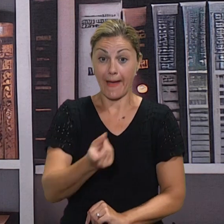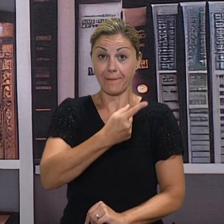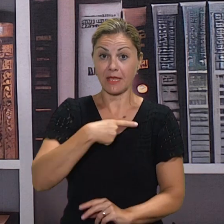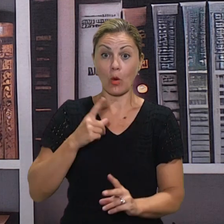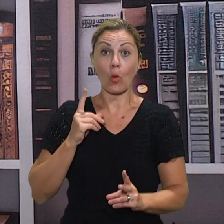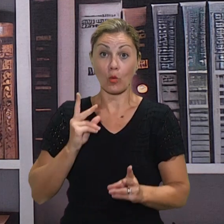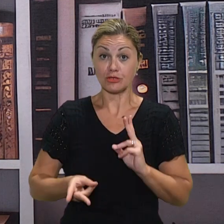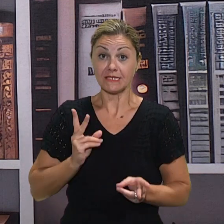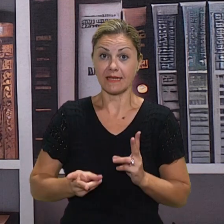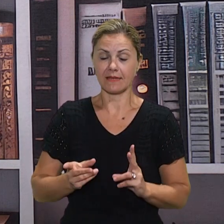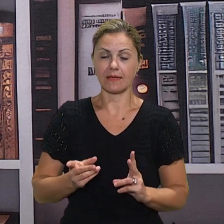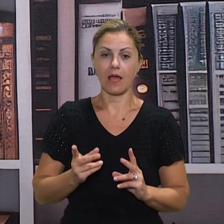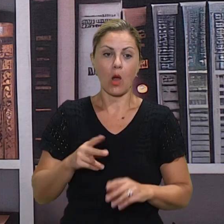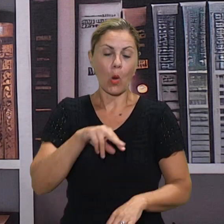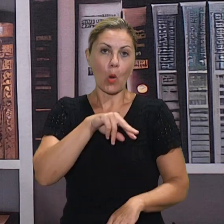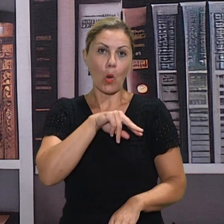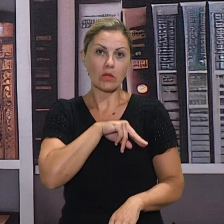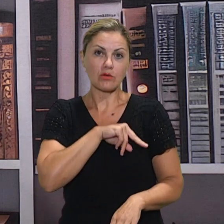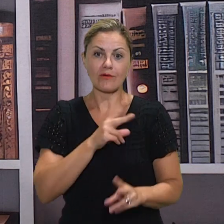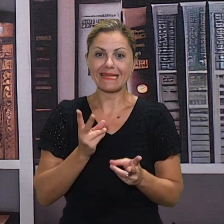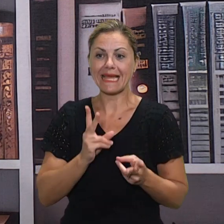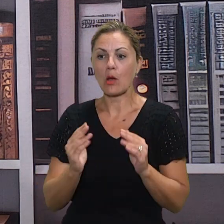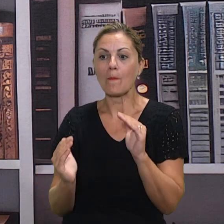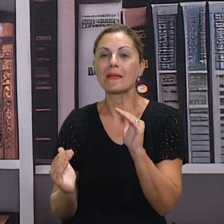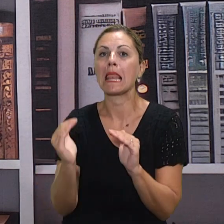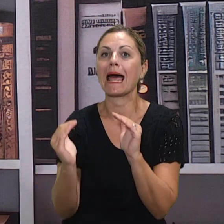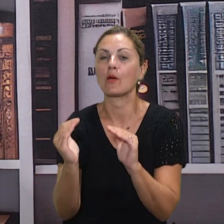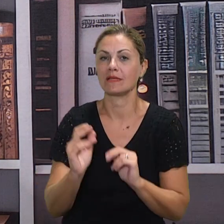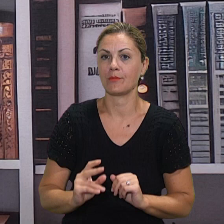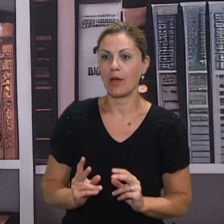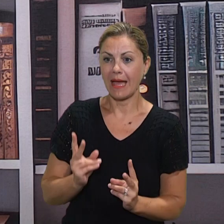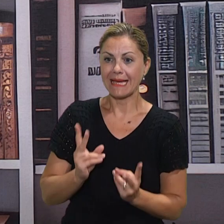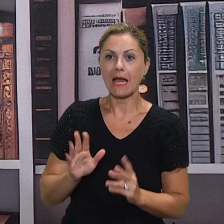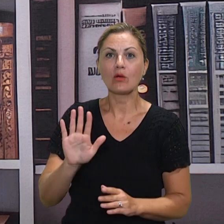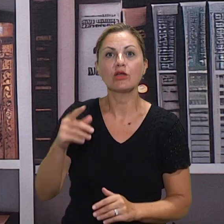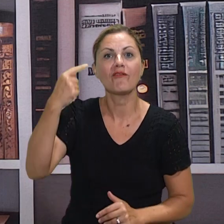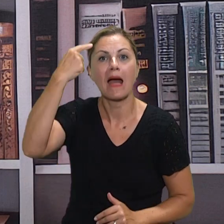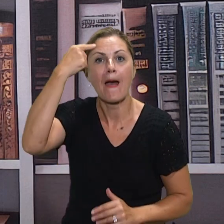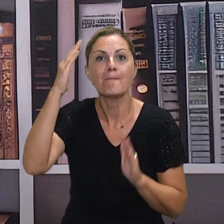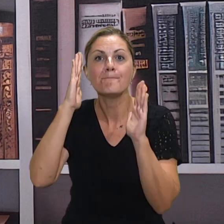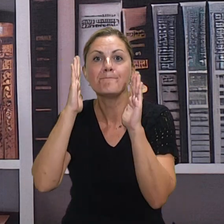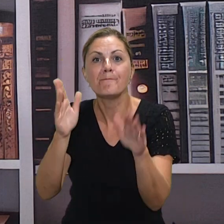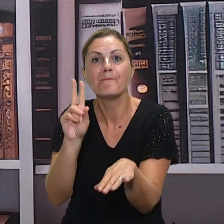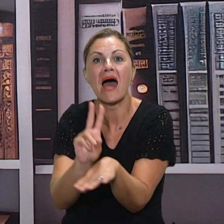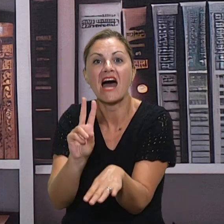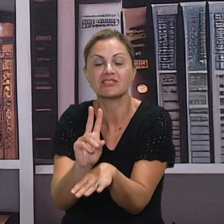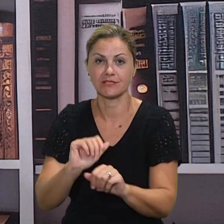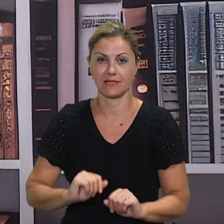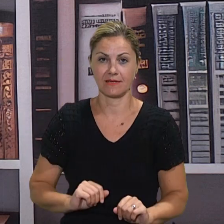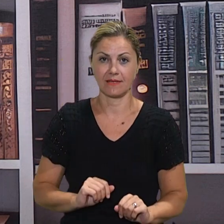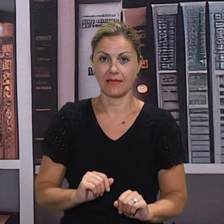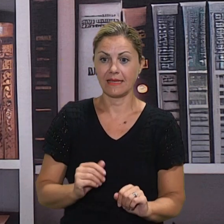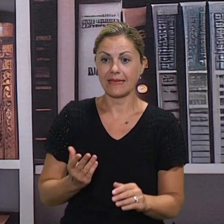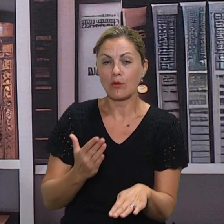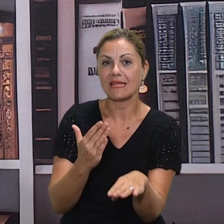vrlo teška situacija kada moramo izmišljati razno razne igre, razna nastavna sredstva i